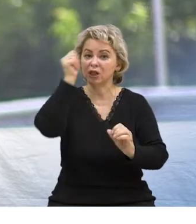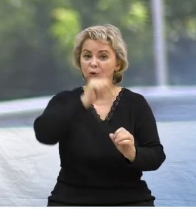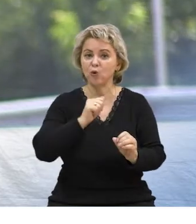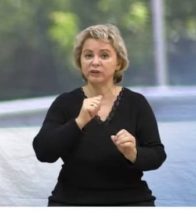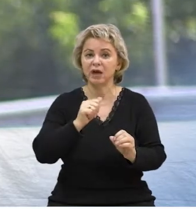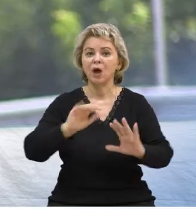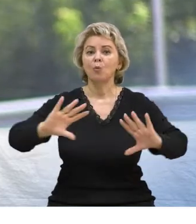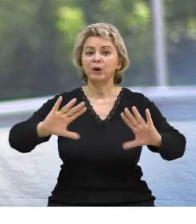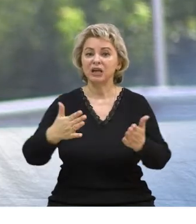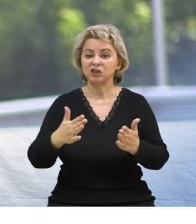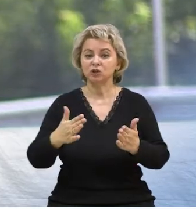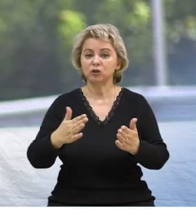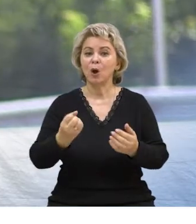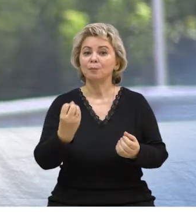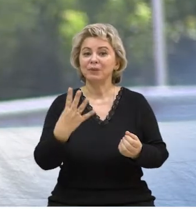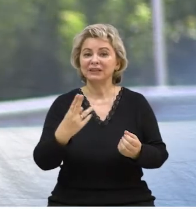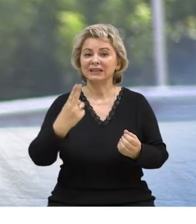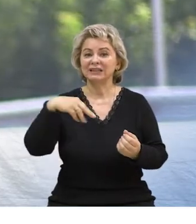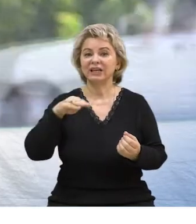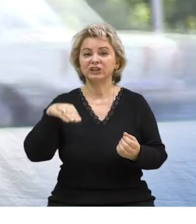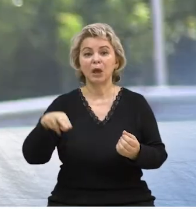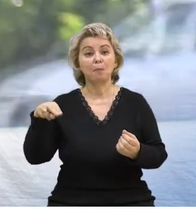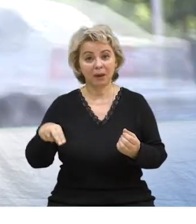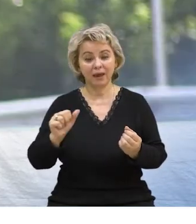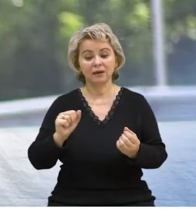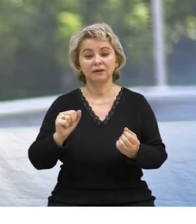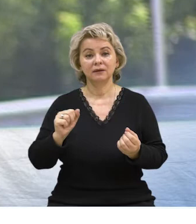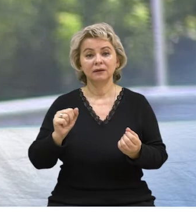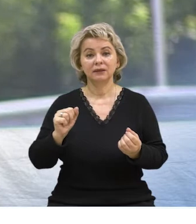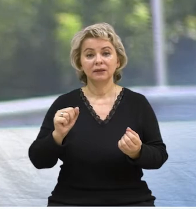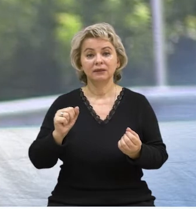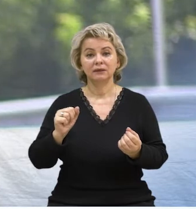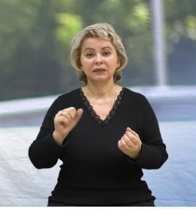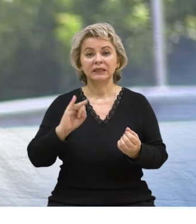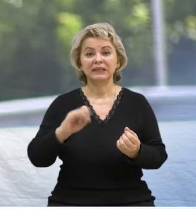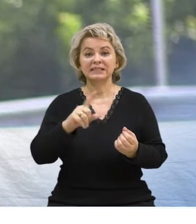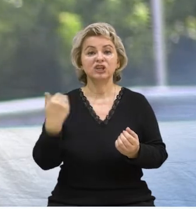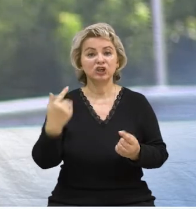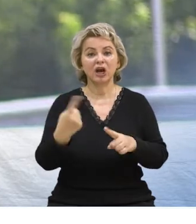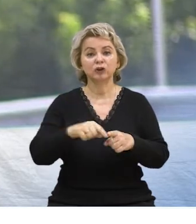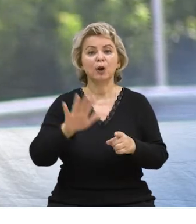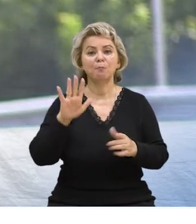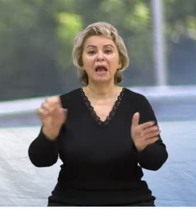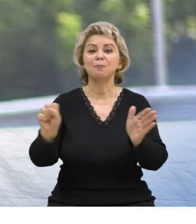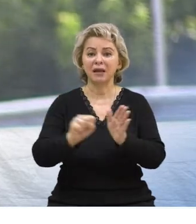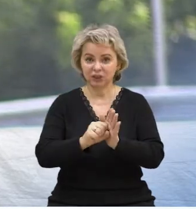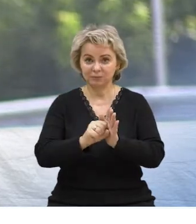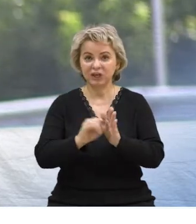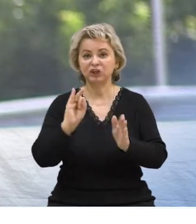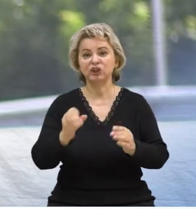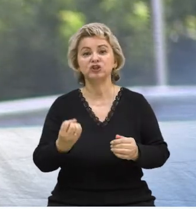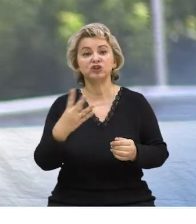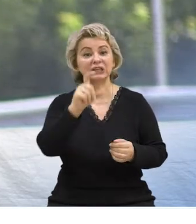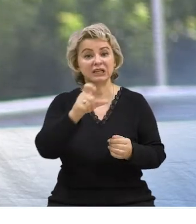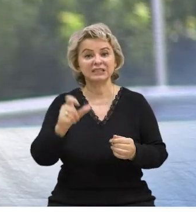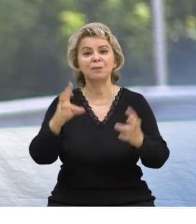с начала года произошло 15 дорожно-транспортных происшествий, из них которых 5 погибло